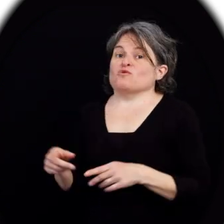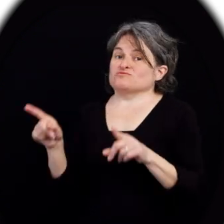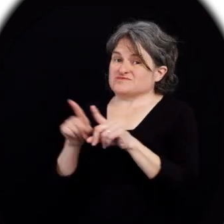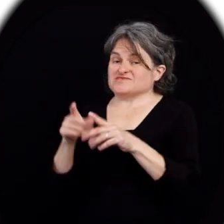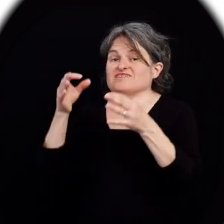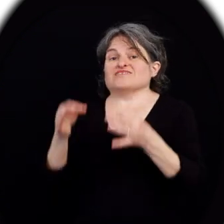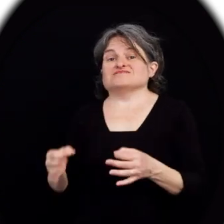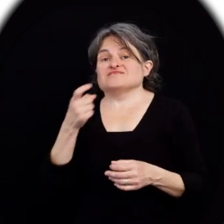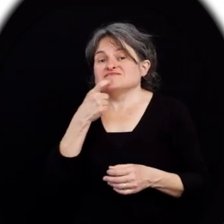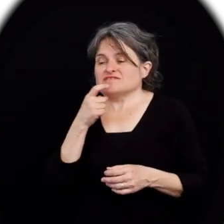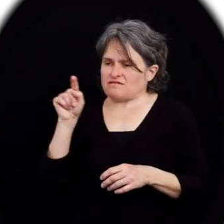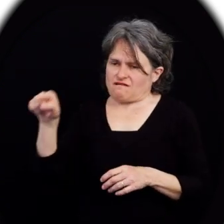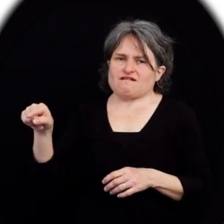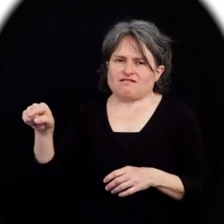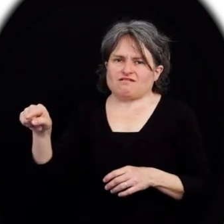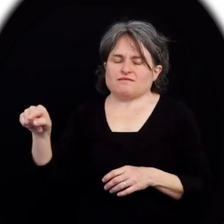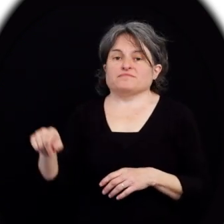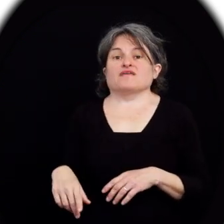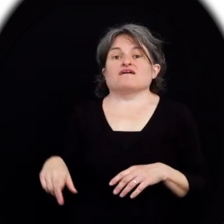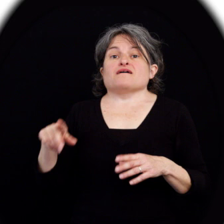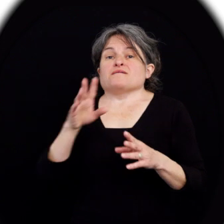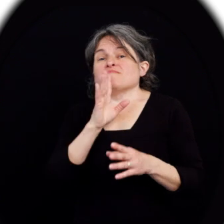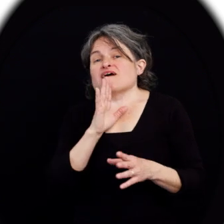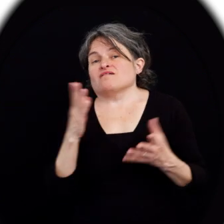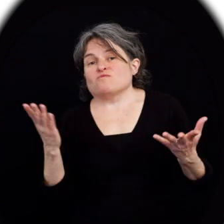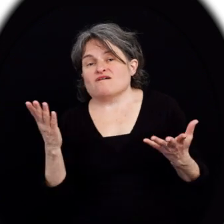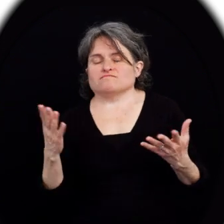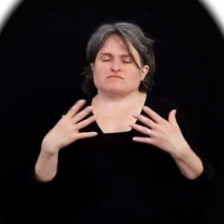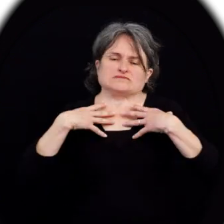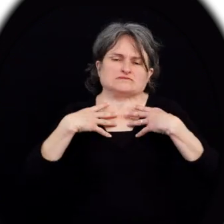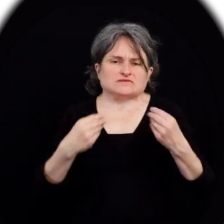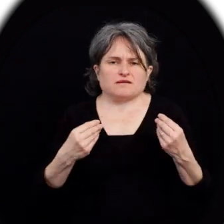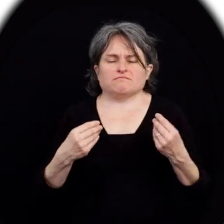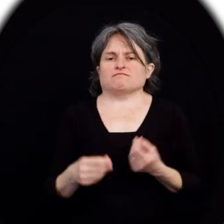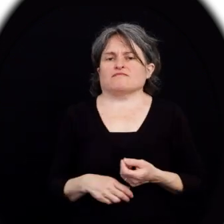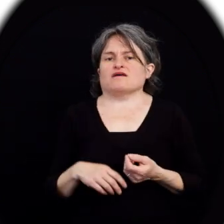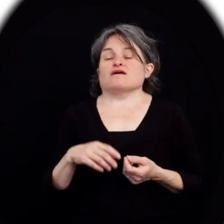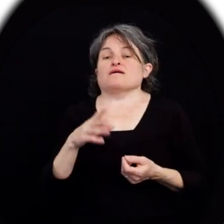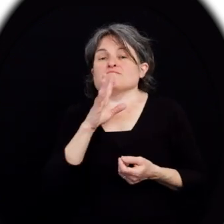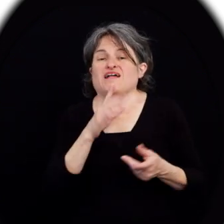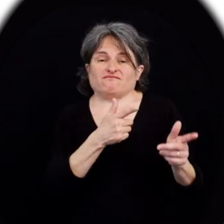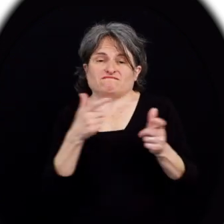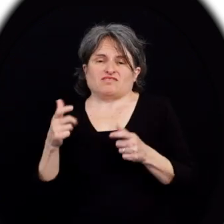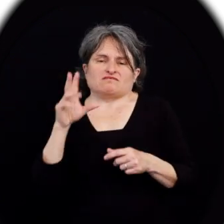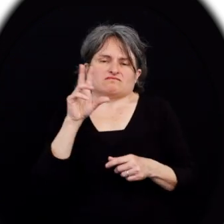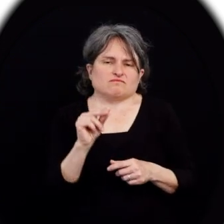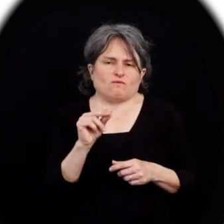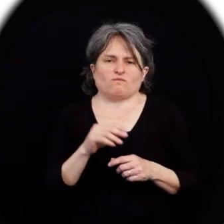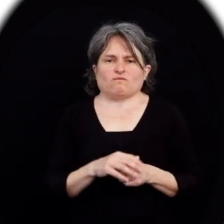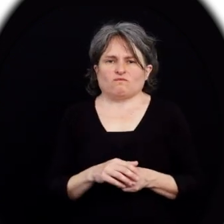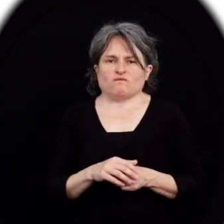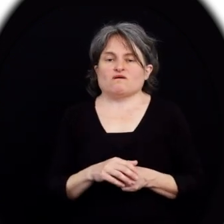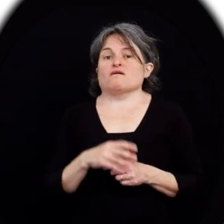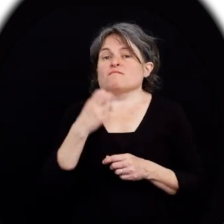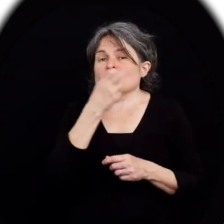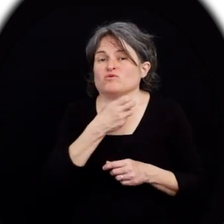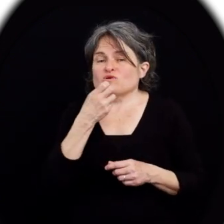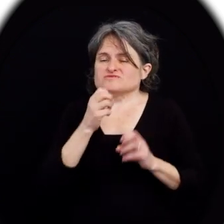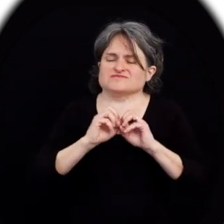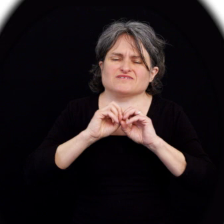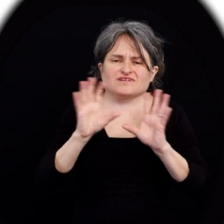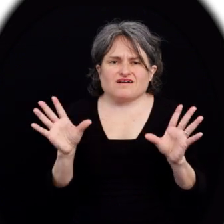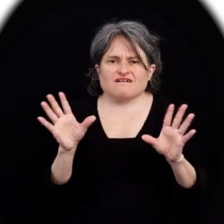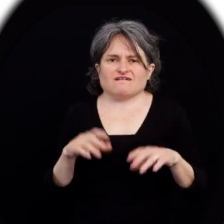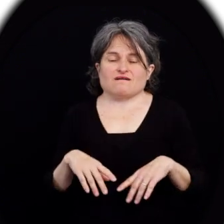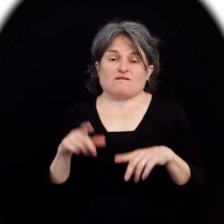propres décisions. Afin de bien vous faire comprendre, ayez recours à la communication orale simplifiée en adaptant votre message.